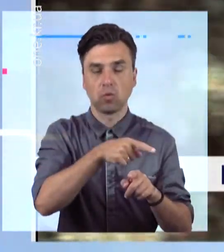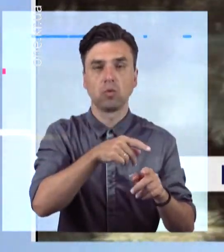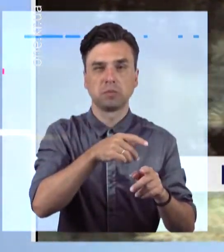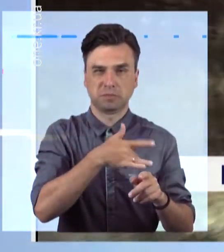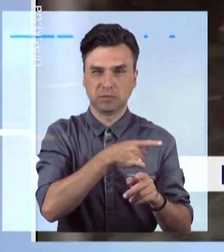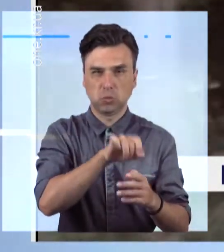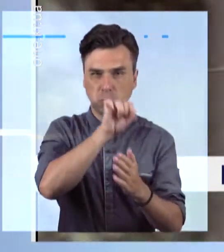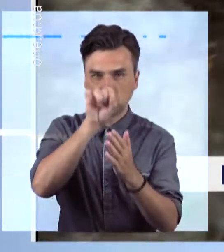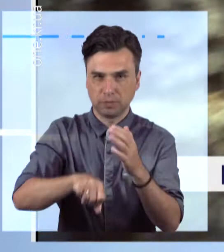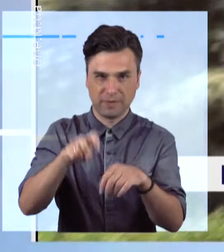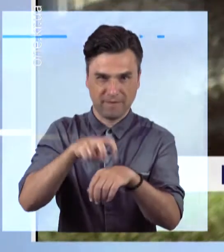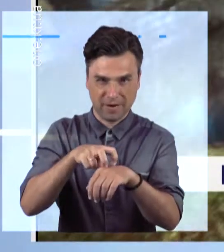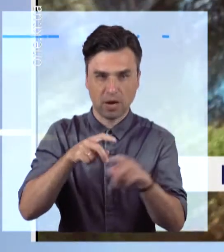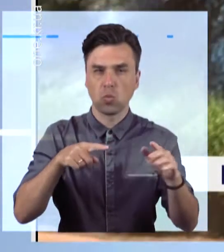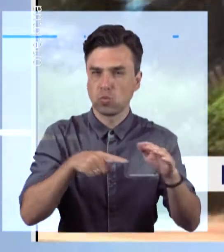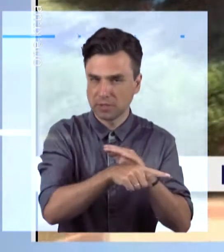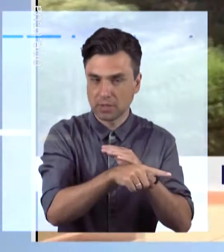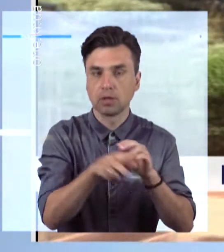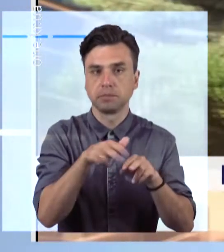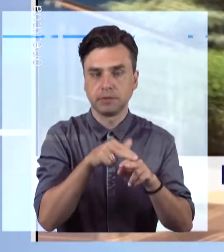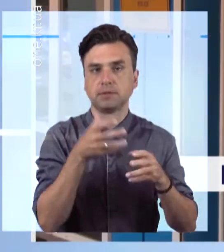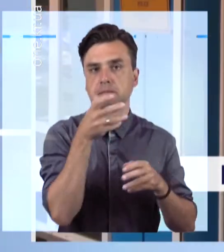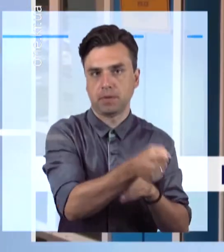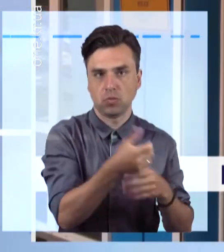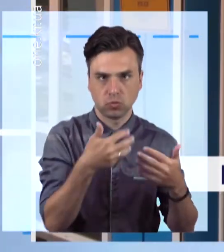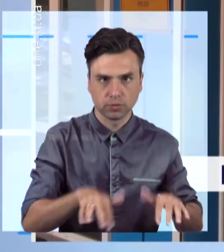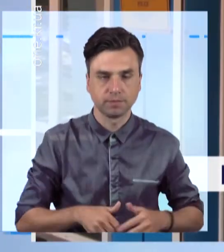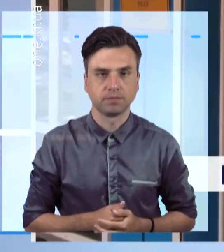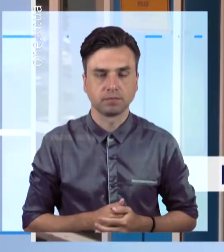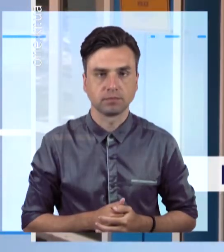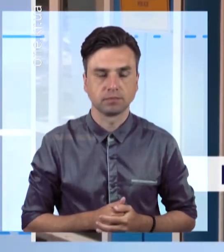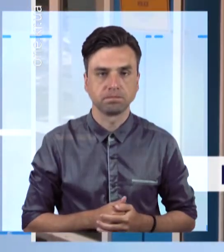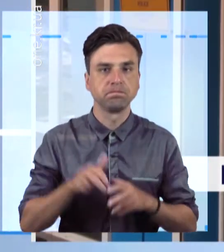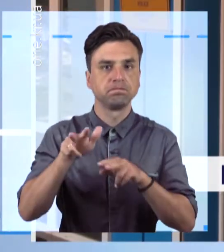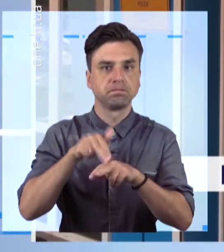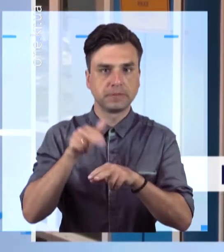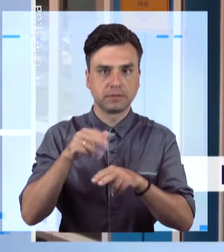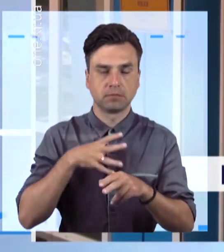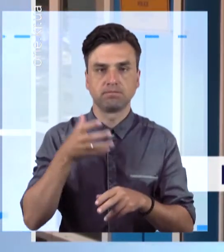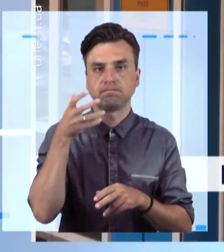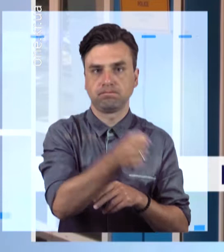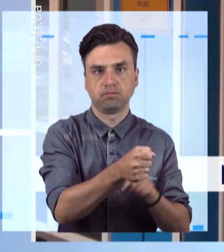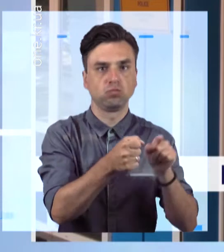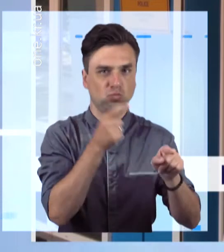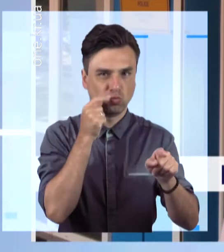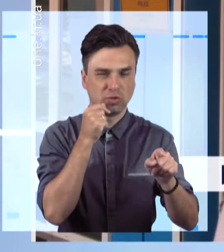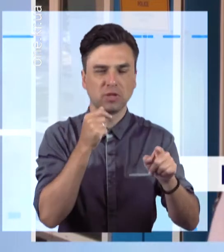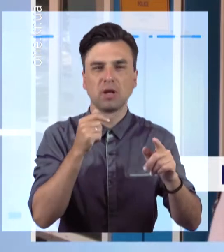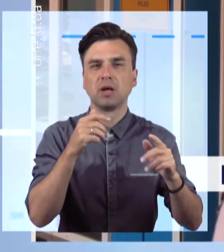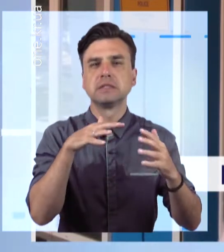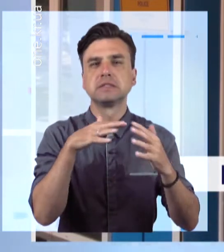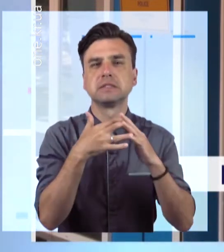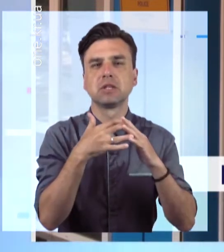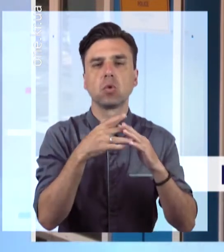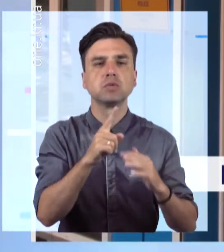у вбивстві медпрацівника. Працівники кримінальної поліції затримали чоловіка у одному із будинків